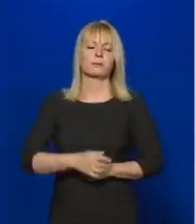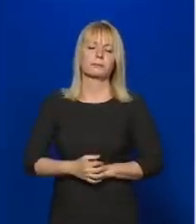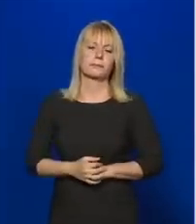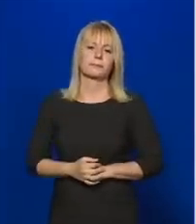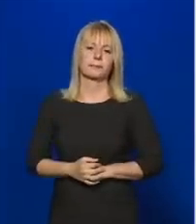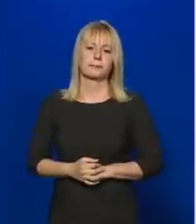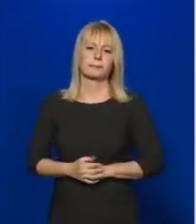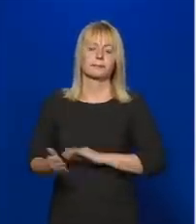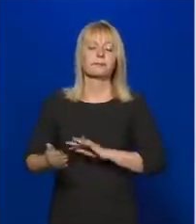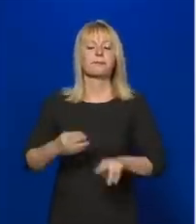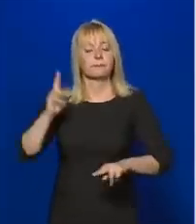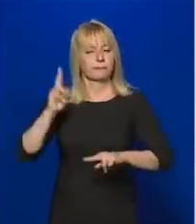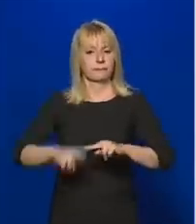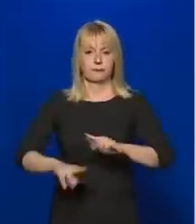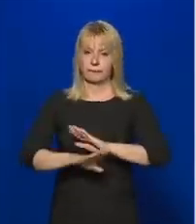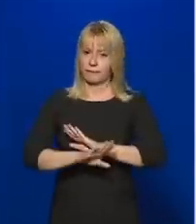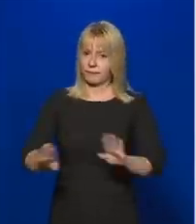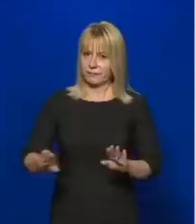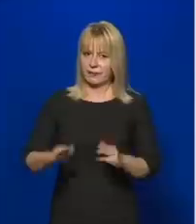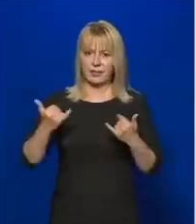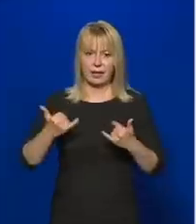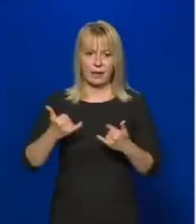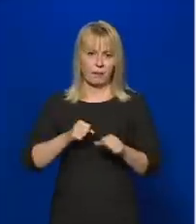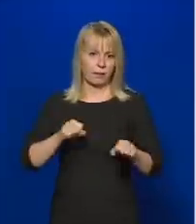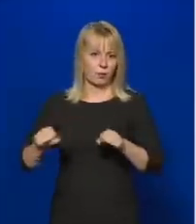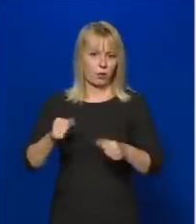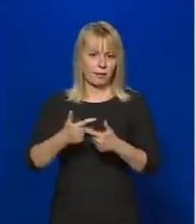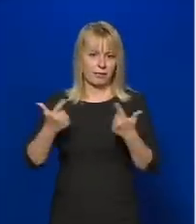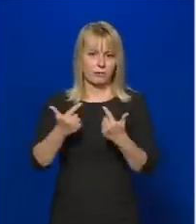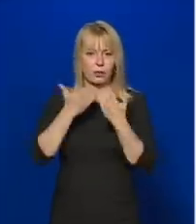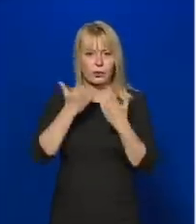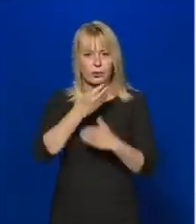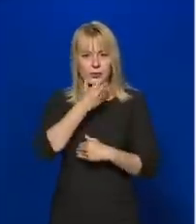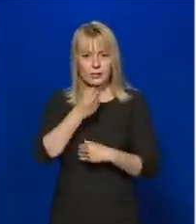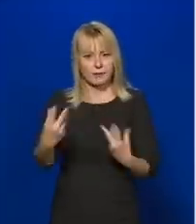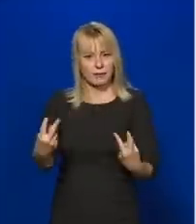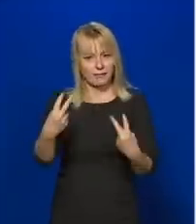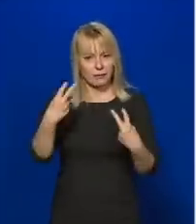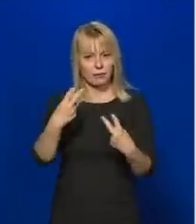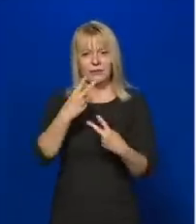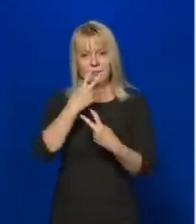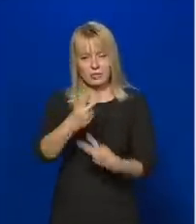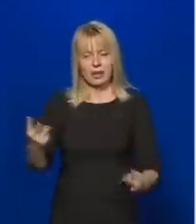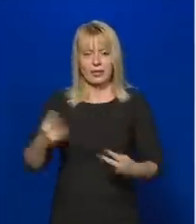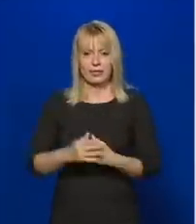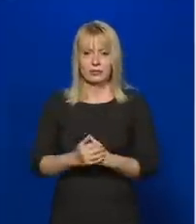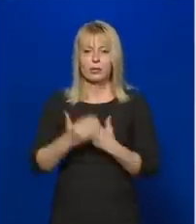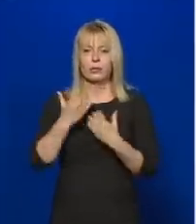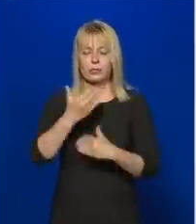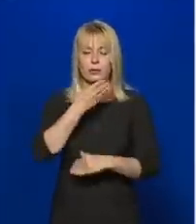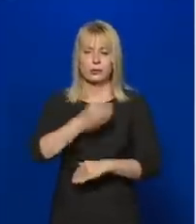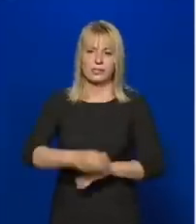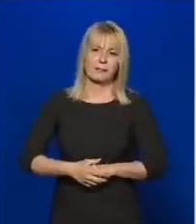És ezzel a végére is értünk a mai kormányúfónak. Köszönjük szépen, hogy velünk voltak viszontlátásra. Köszönjük szépen!